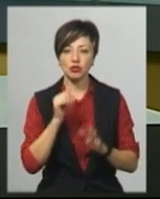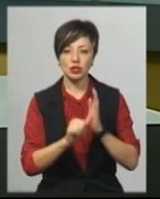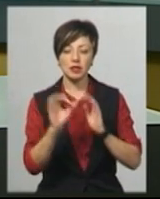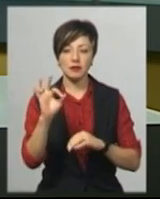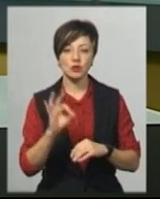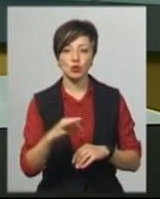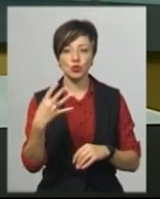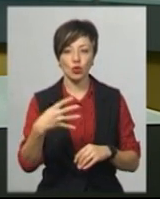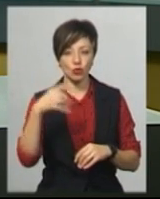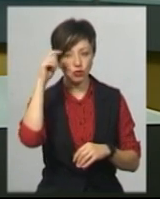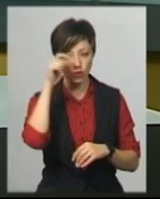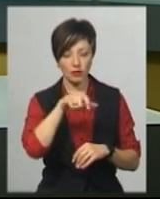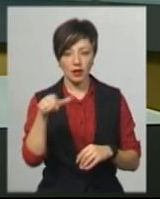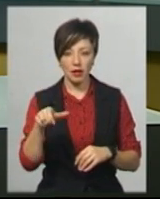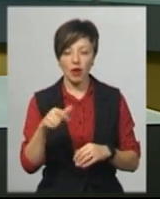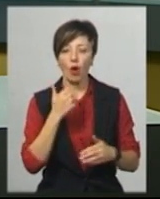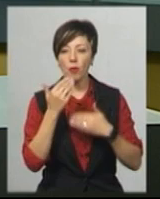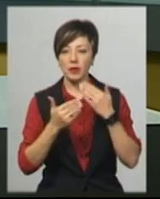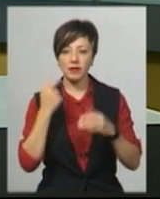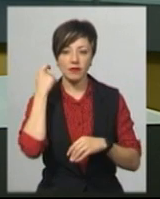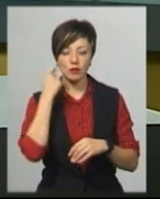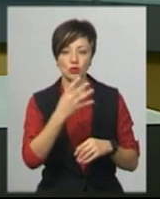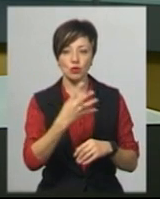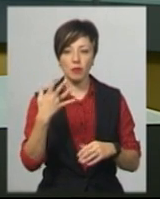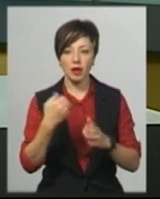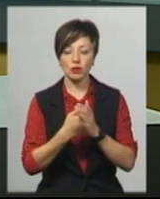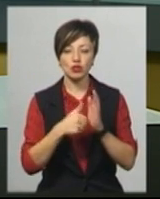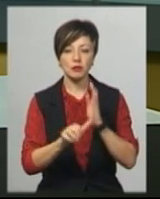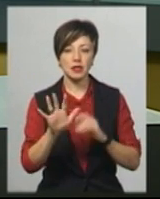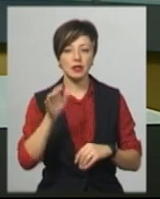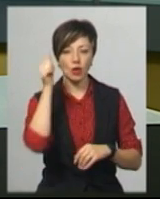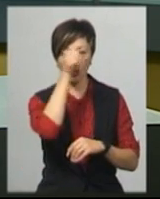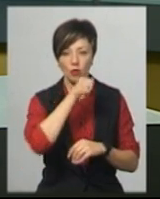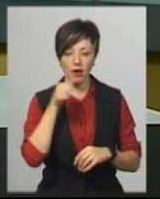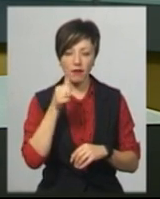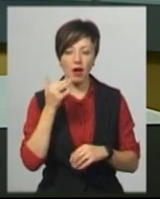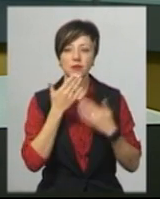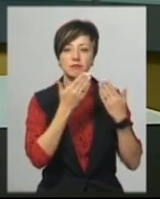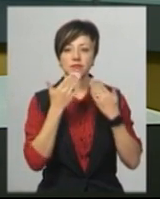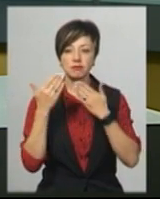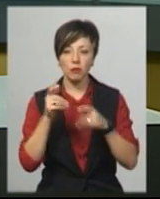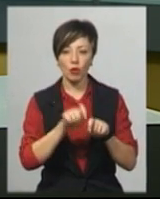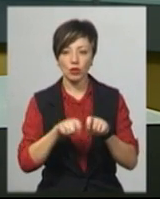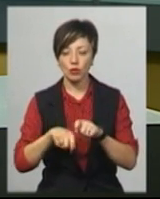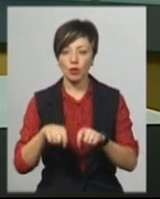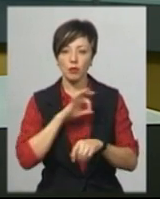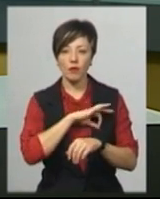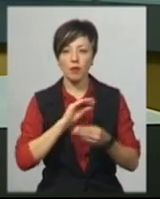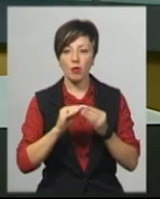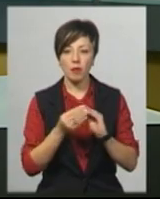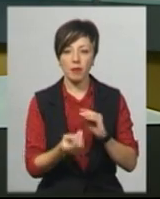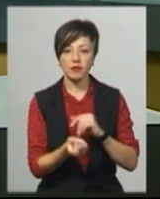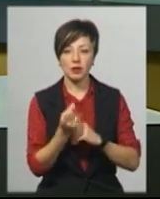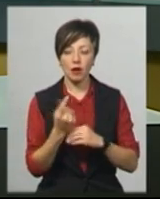% в 40 чоловіки, вікопитаних – від 45 до 65 років. Мета анкетування – моніторинг правових проблем, які